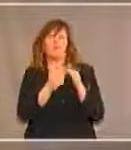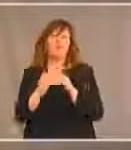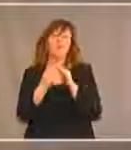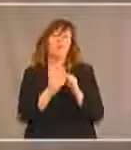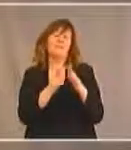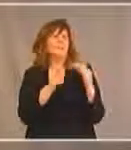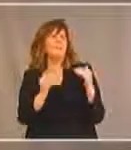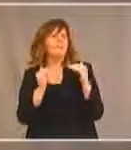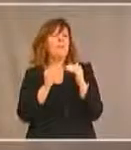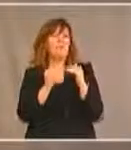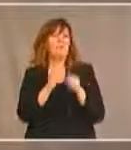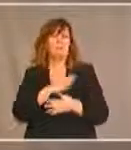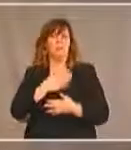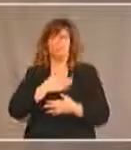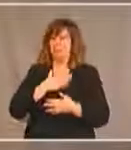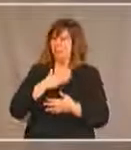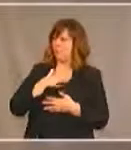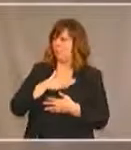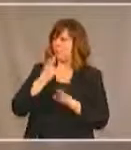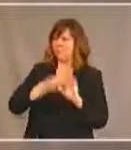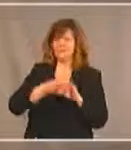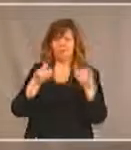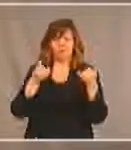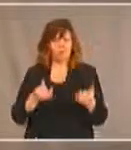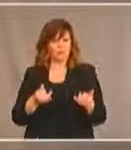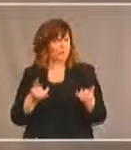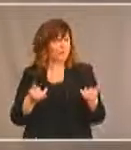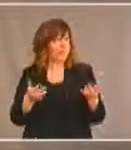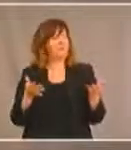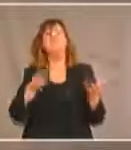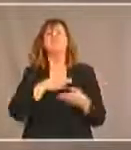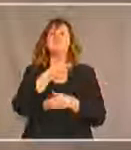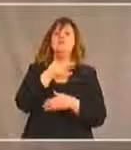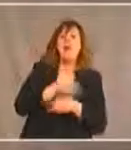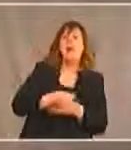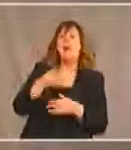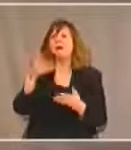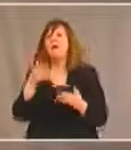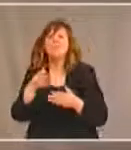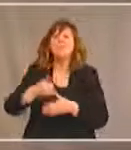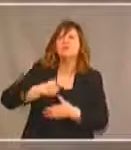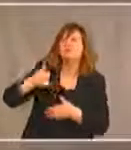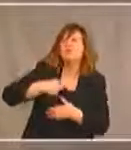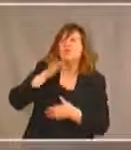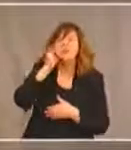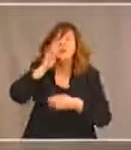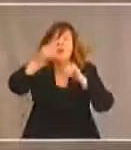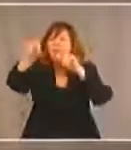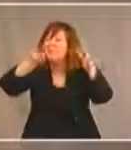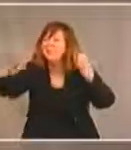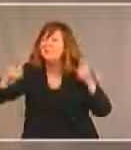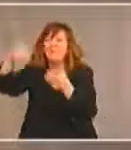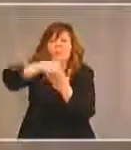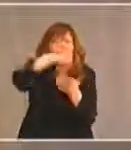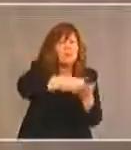suis heureux de participer à ce panel aujourd'hui et j'ai hâte d'entendre le point de vue des jeunes autochtones et je vous